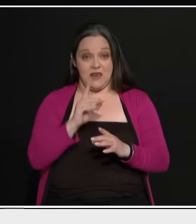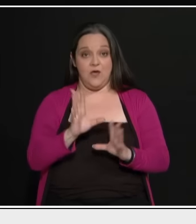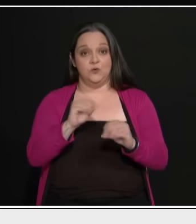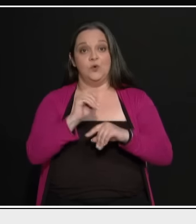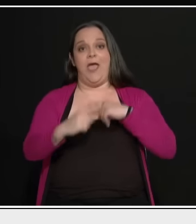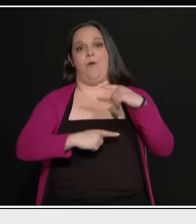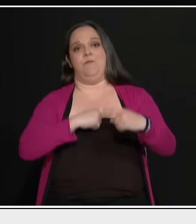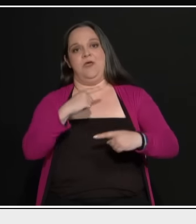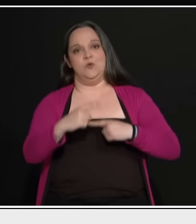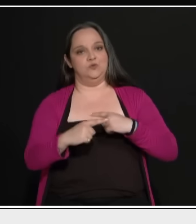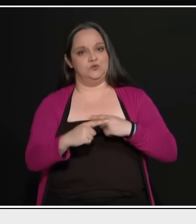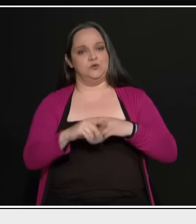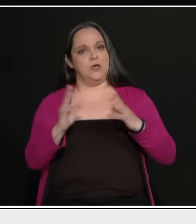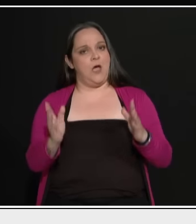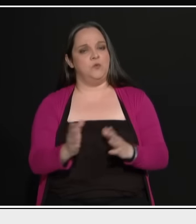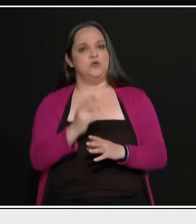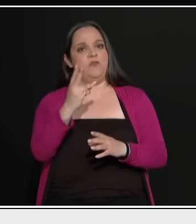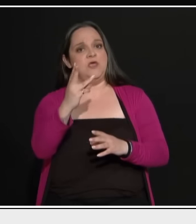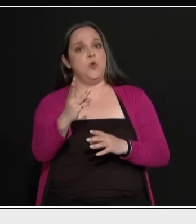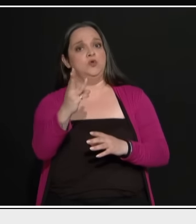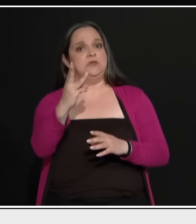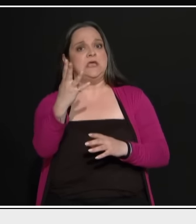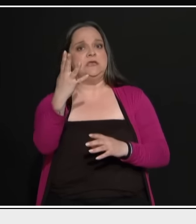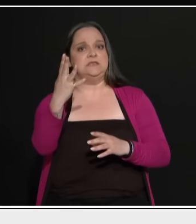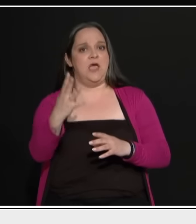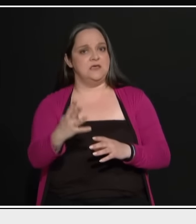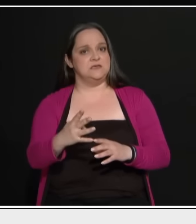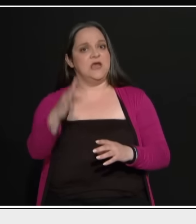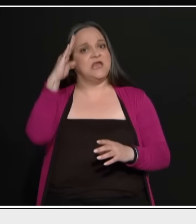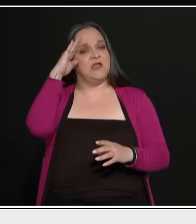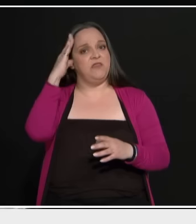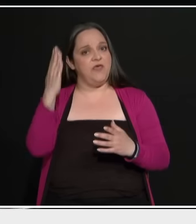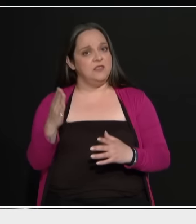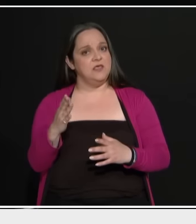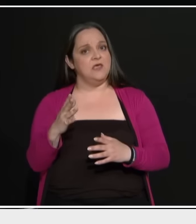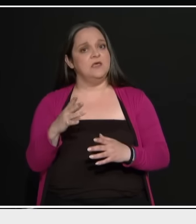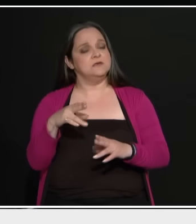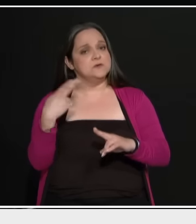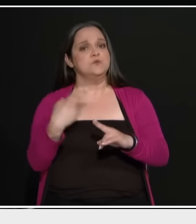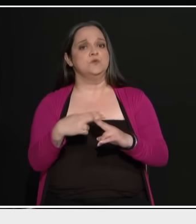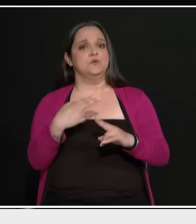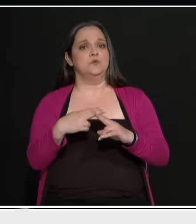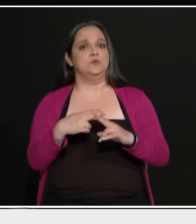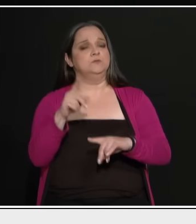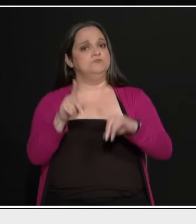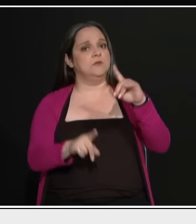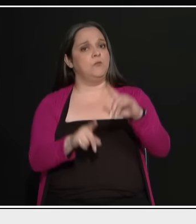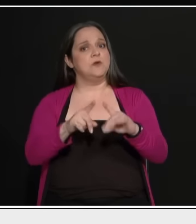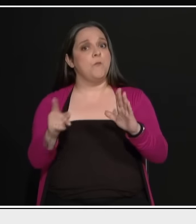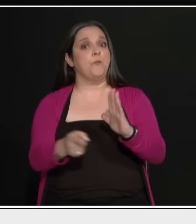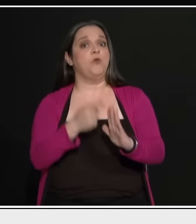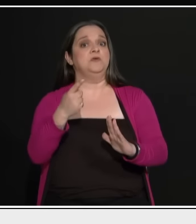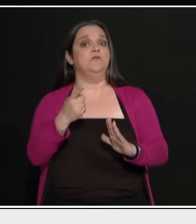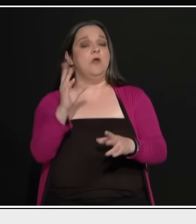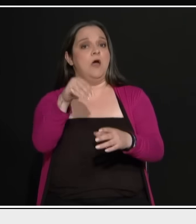κάποιος δηλαδή να είναι και δύο και τρεις και τέσσερις θητείες και να είναι χρήσιμος. Και κάποιος να είναι στην πρώτη του θητεία και να μην